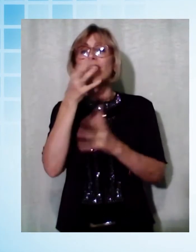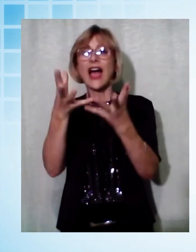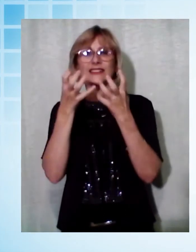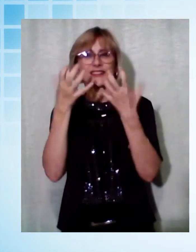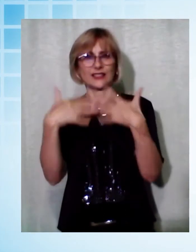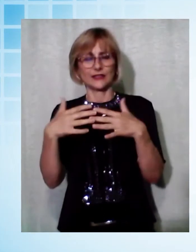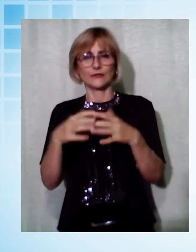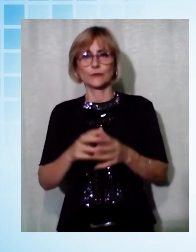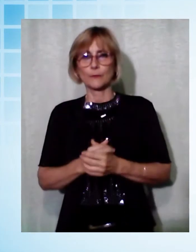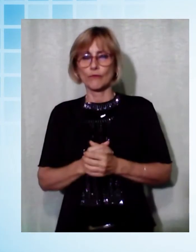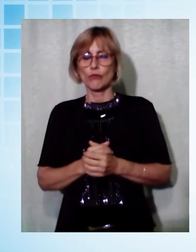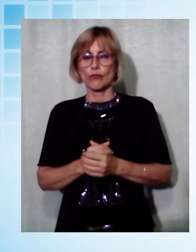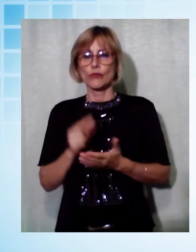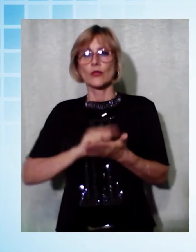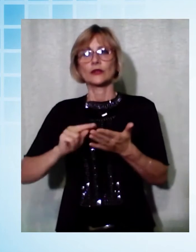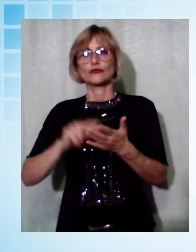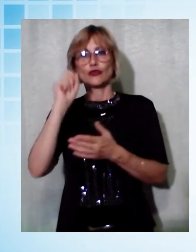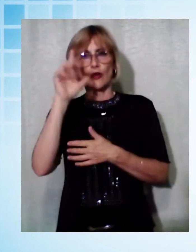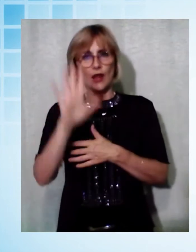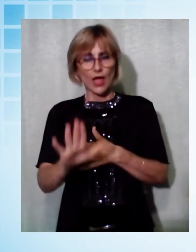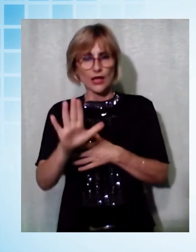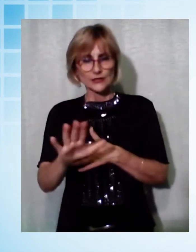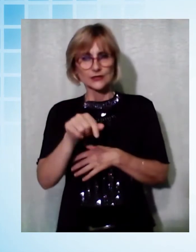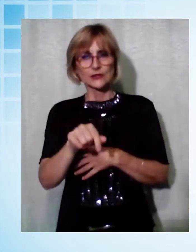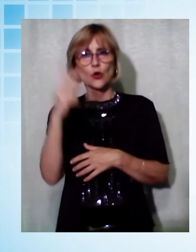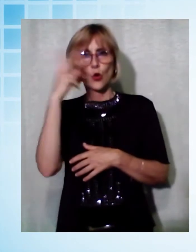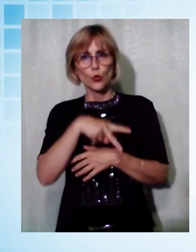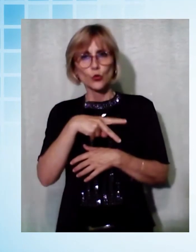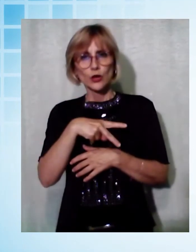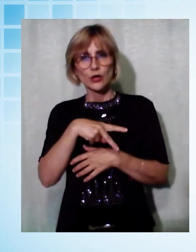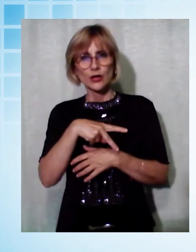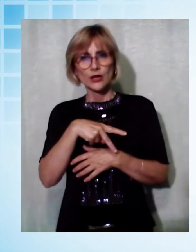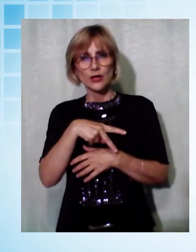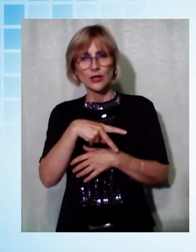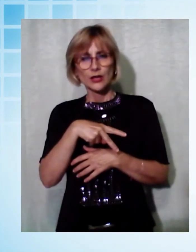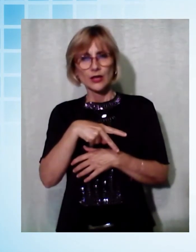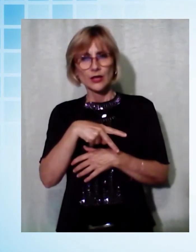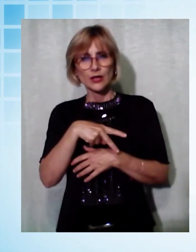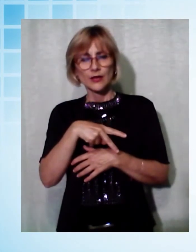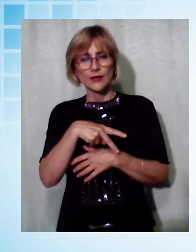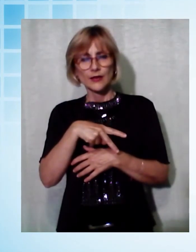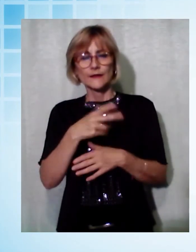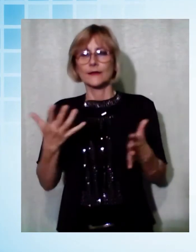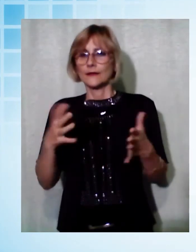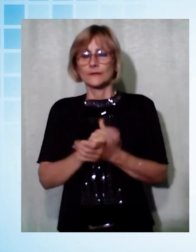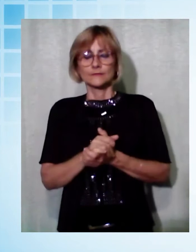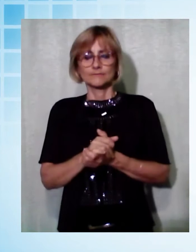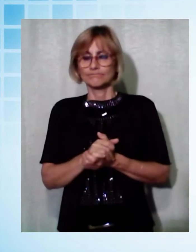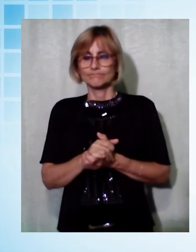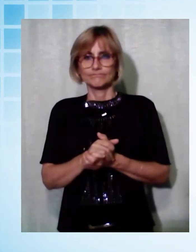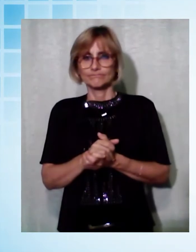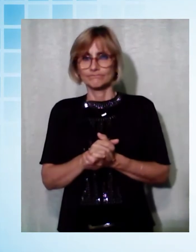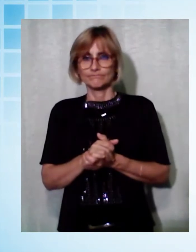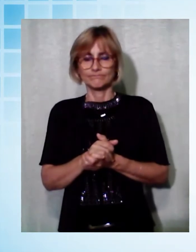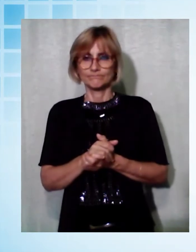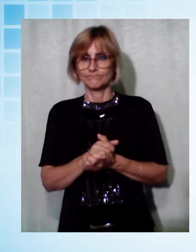Al liceo classico Machiavelli di Lucca si è tenuto un incontro letterario dedicato a Giovanni Pascoli, durante il quale